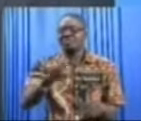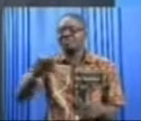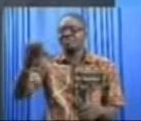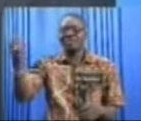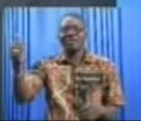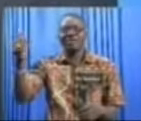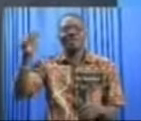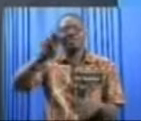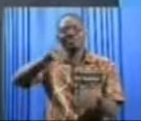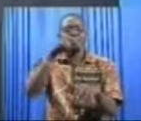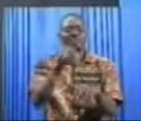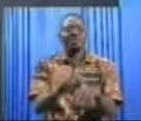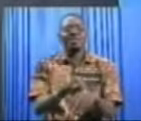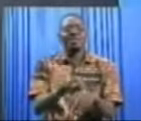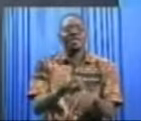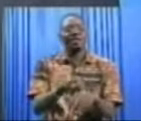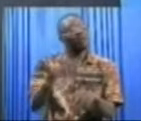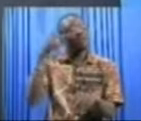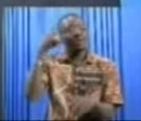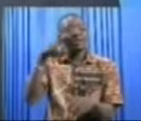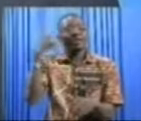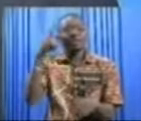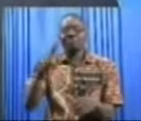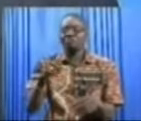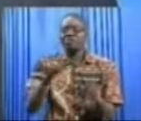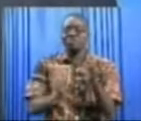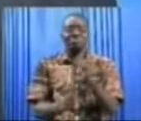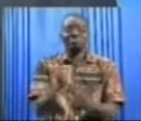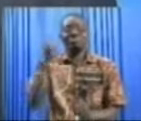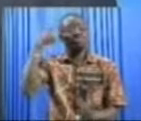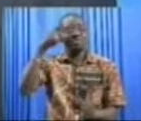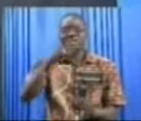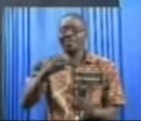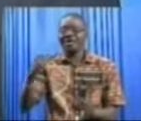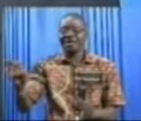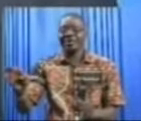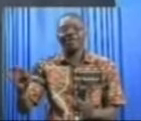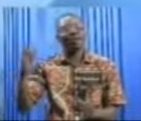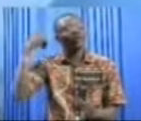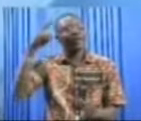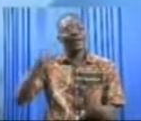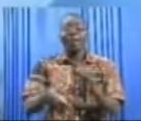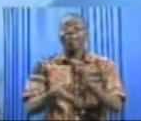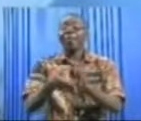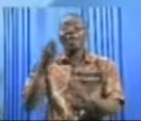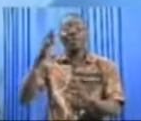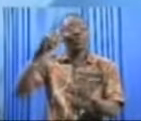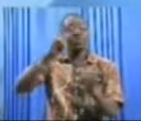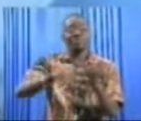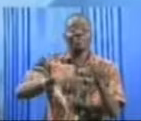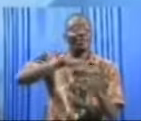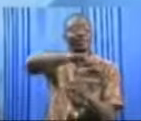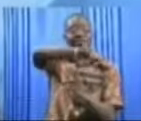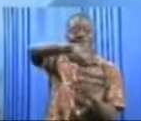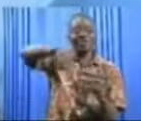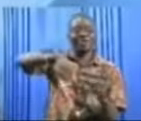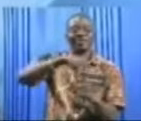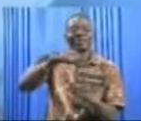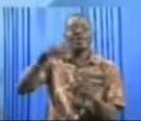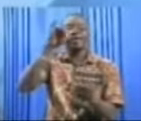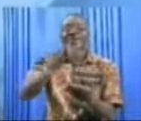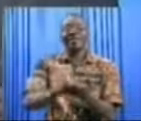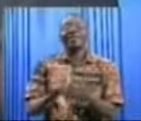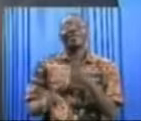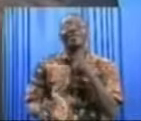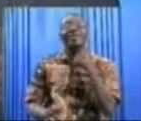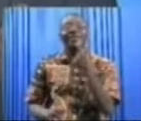du Congo au Niger, automatiquement, le Burkina Faso est qualifié pour le dernier tour. Donc, cela voudrait dire